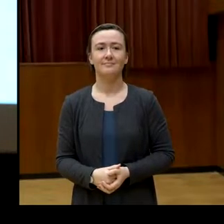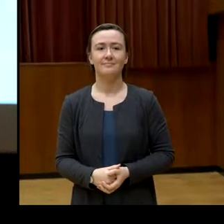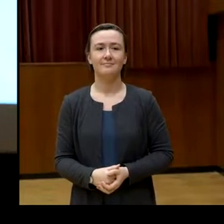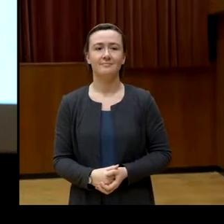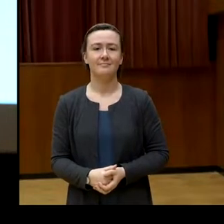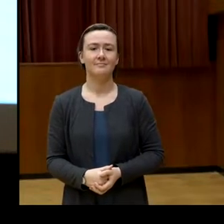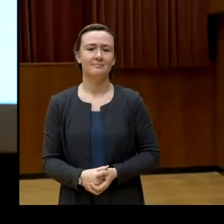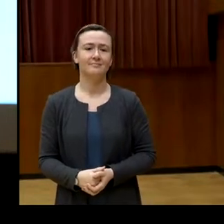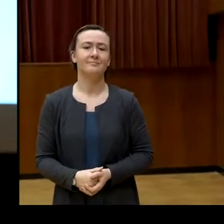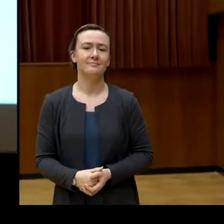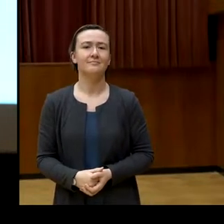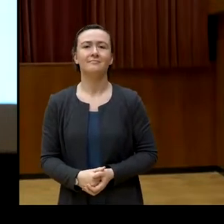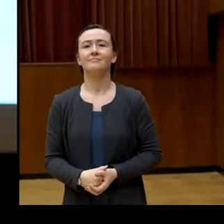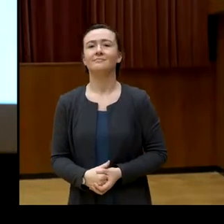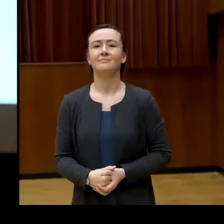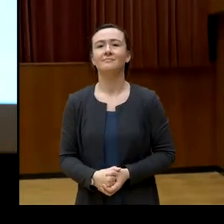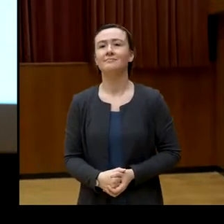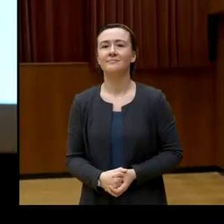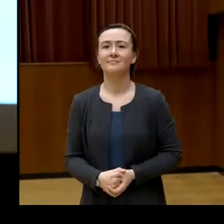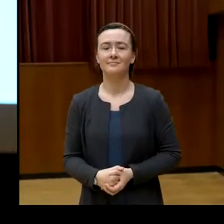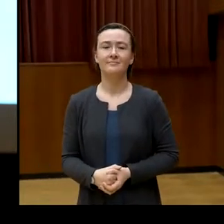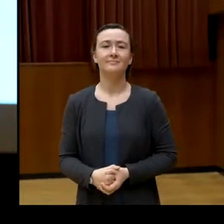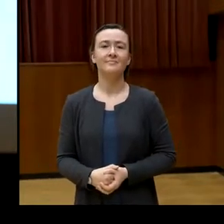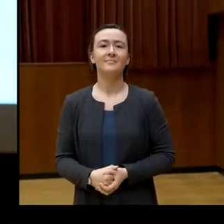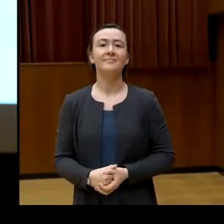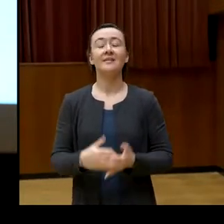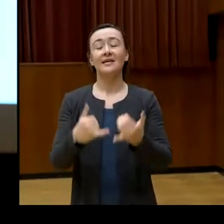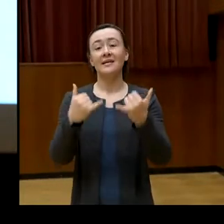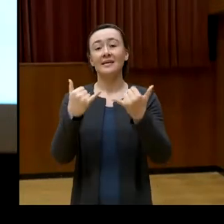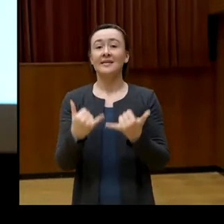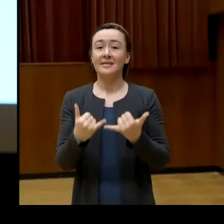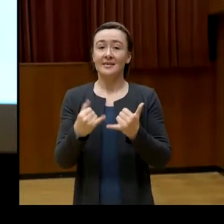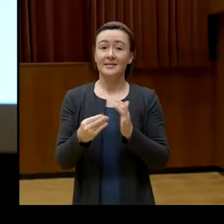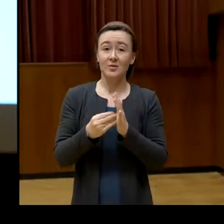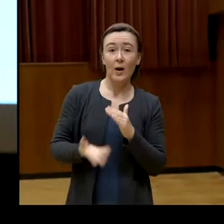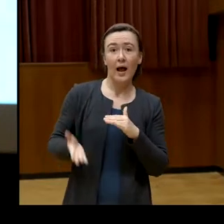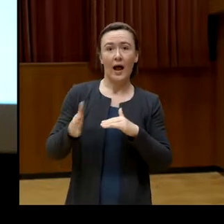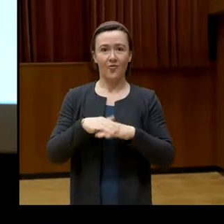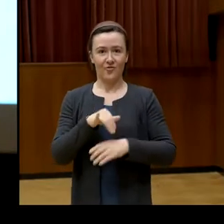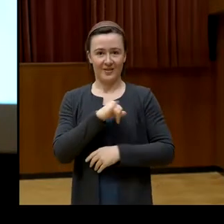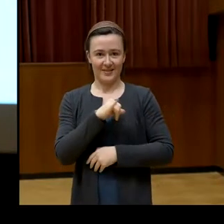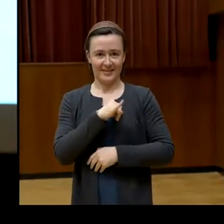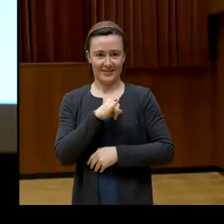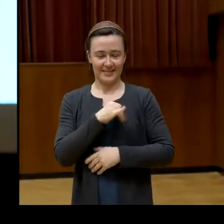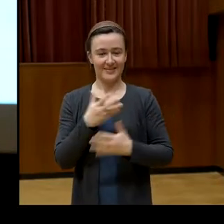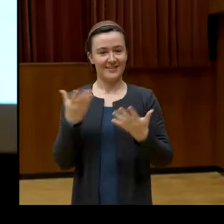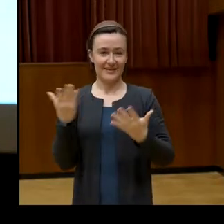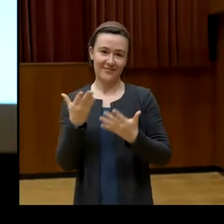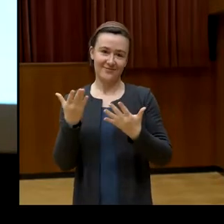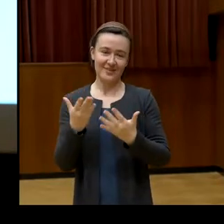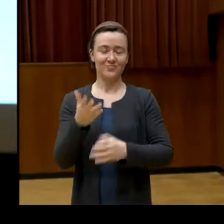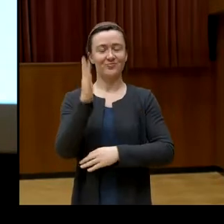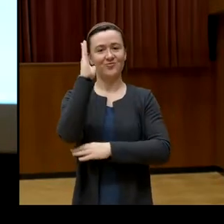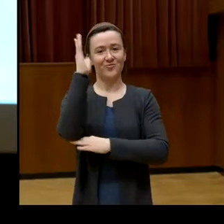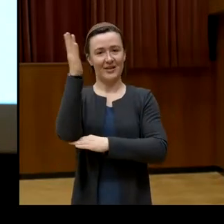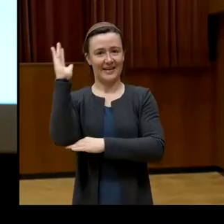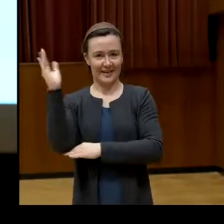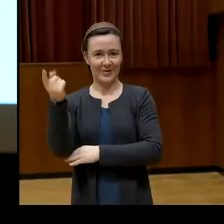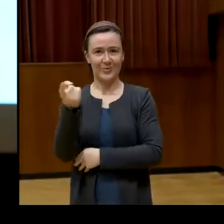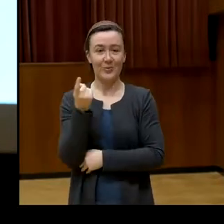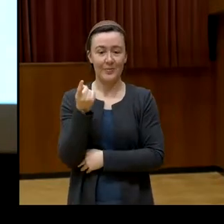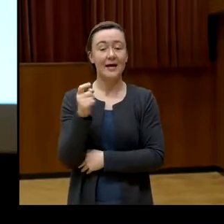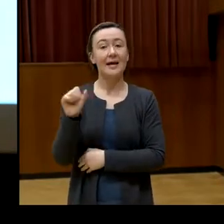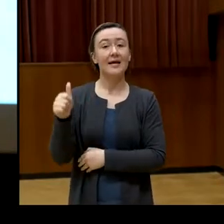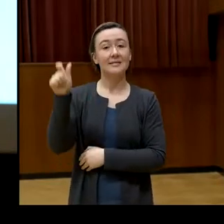So, und jetzt wird es noch interessanter. Wir kommen zu den Keynotes. Der erste Redner